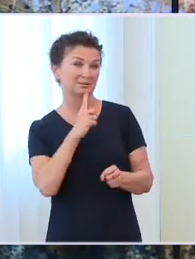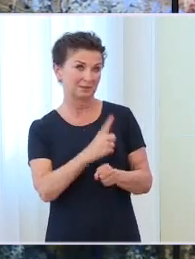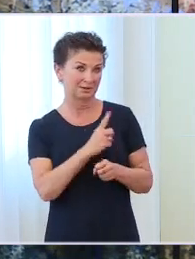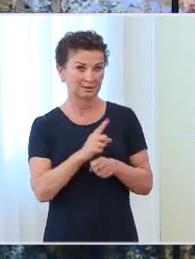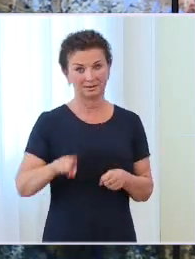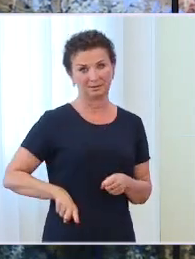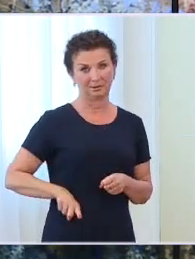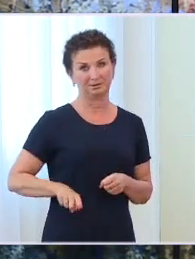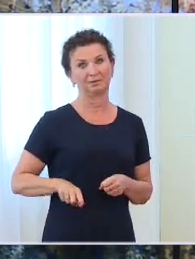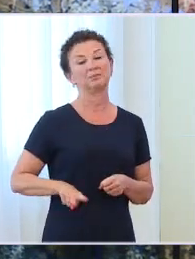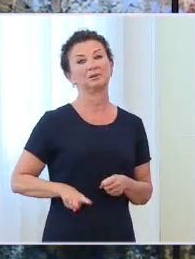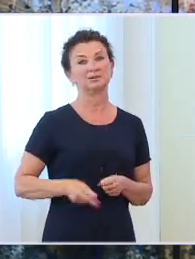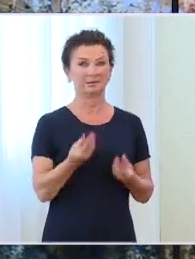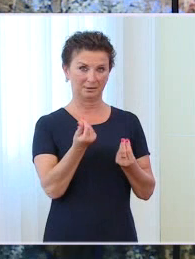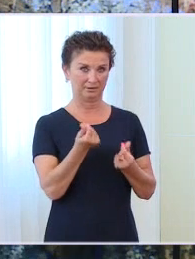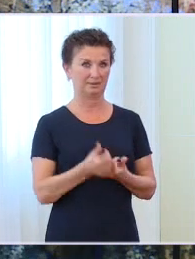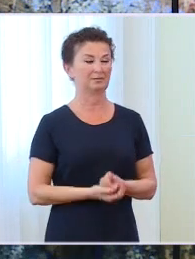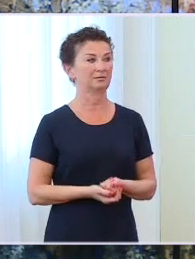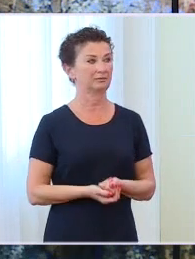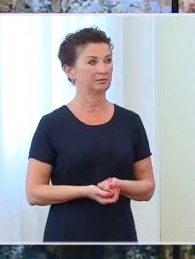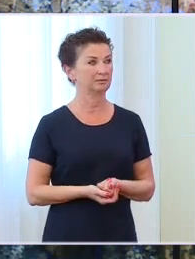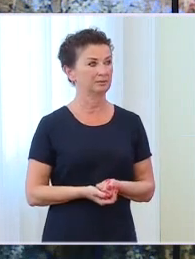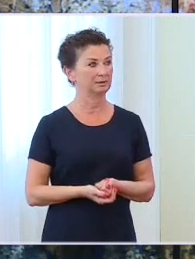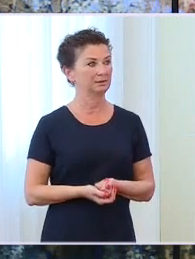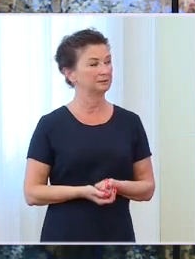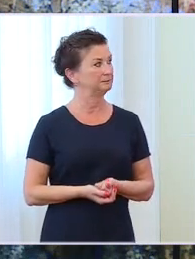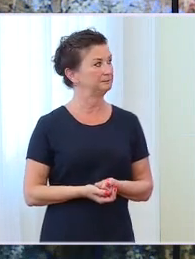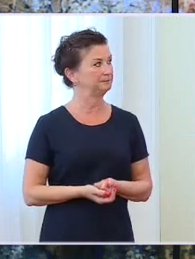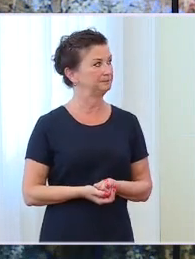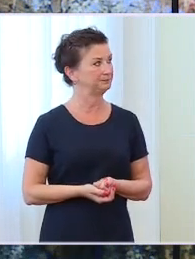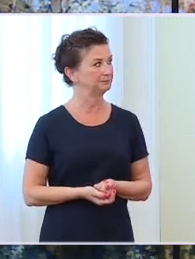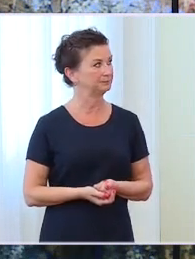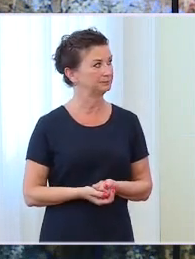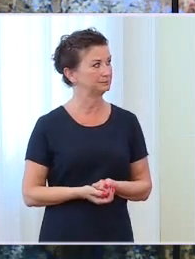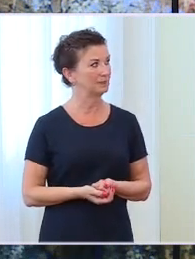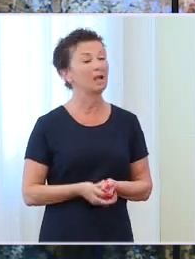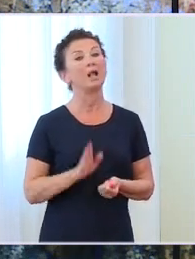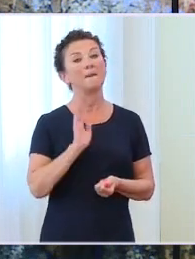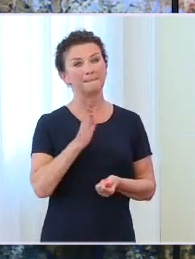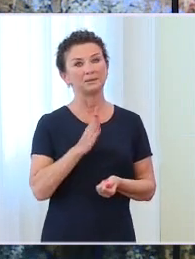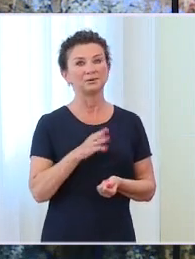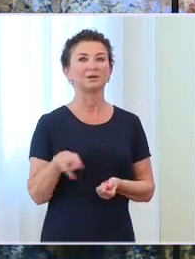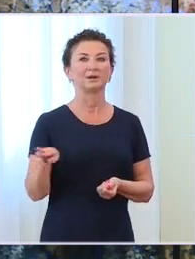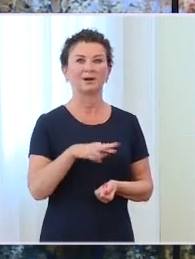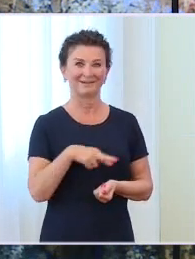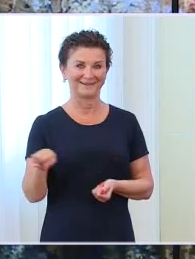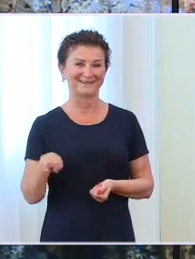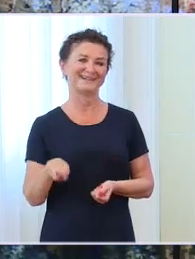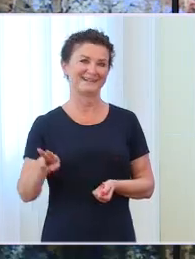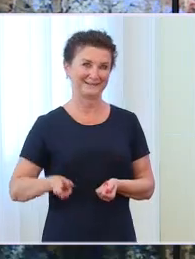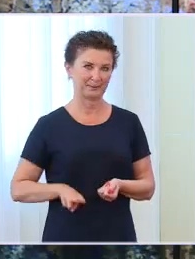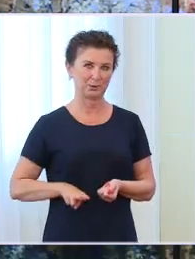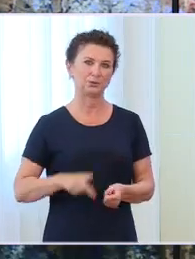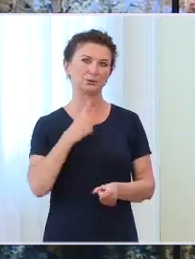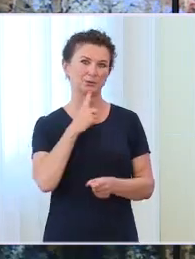nawet po tych krótkich ustaleniach z panem ministrem finansów, to i tak stanie na pewno na radzie ministrów i będziemy to w formie uchwały